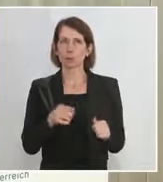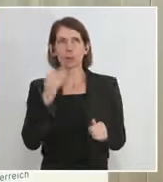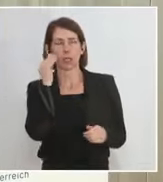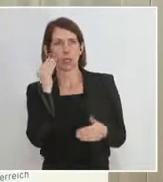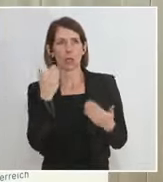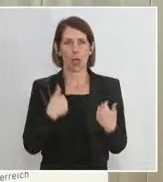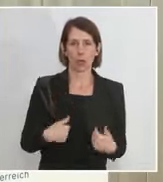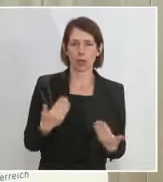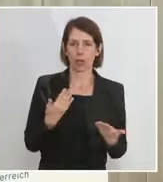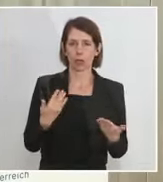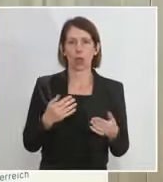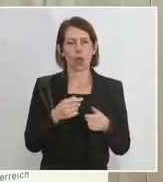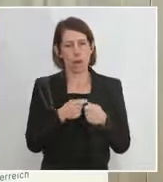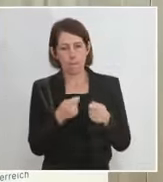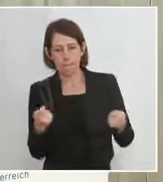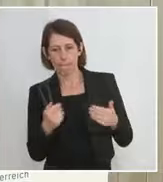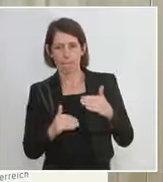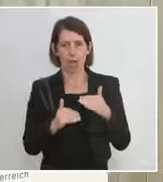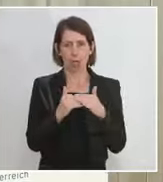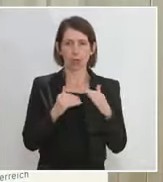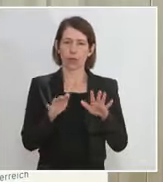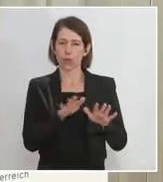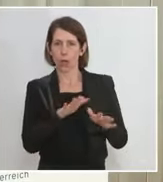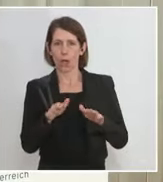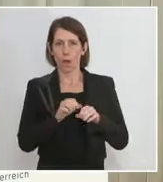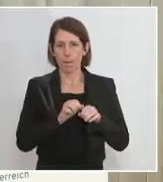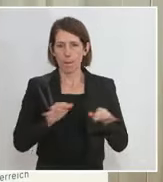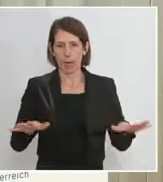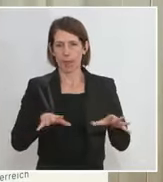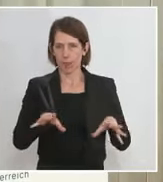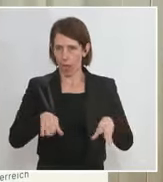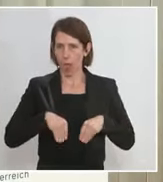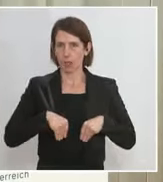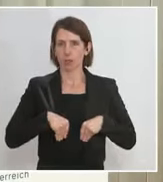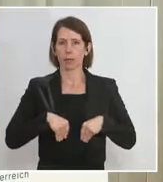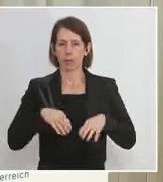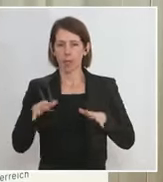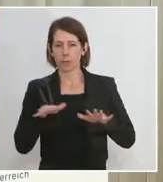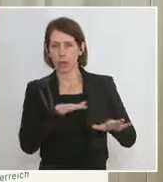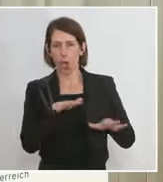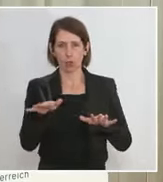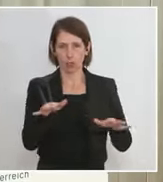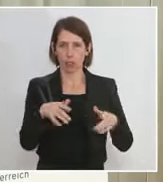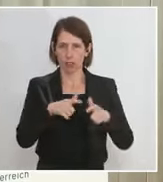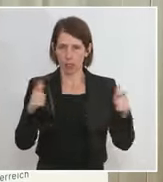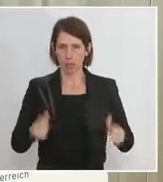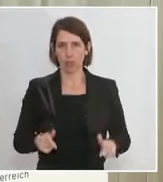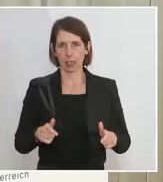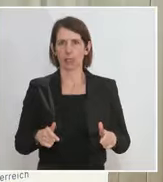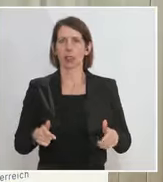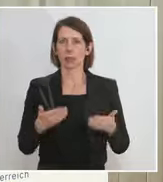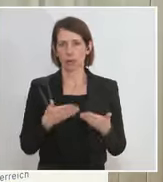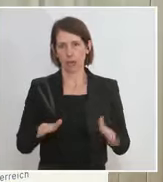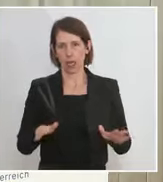sehr maßvolles, auf breite Akzeptanz ausgelegtes Paket jetzt am